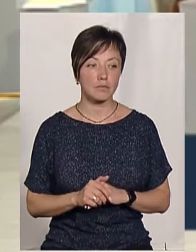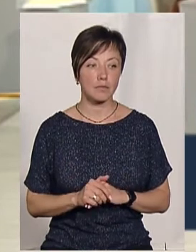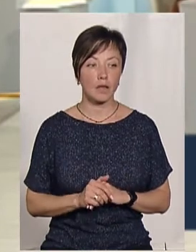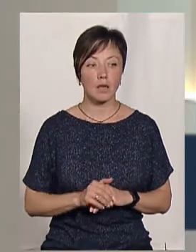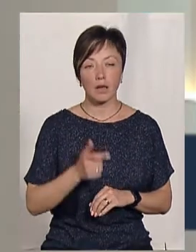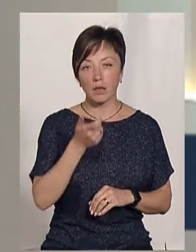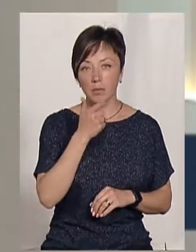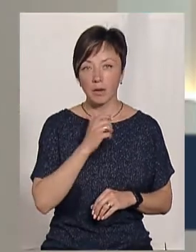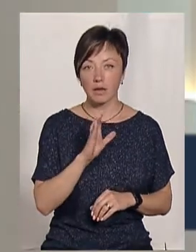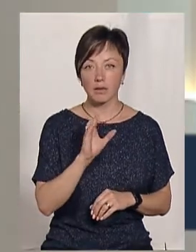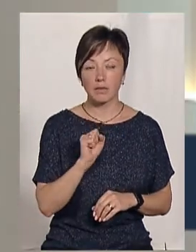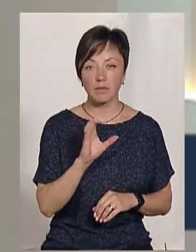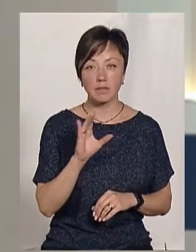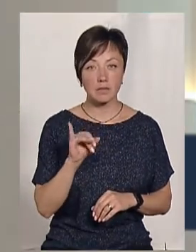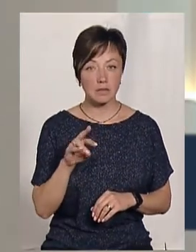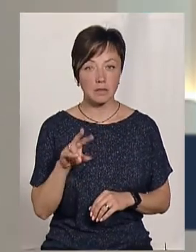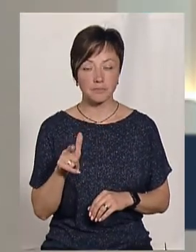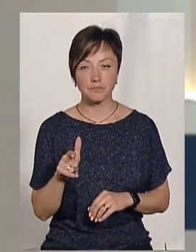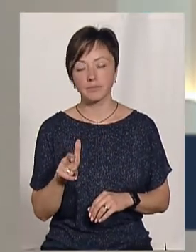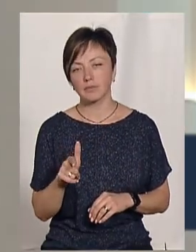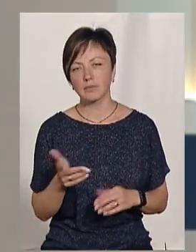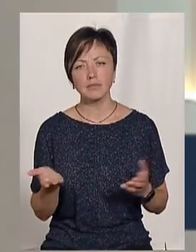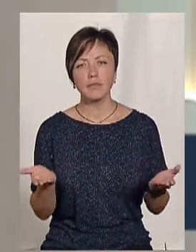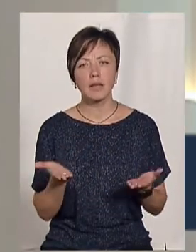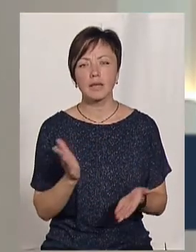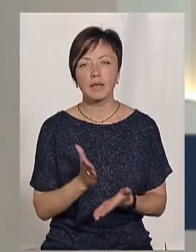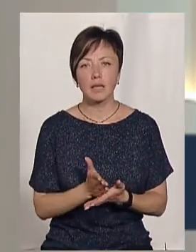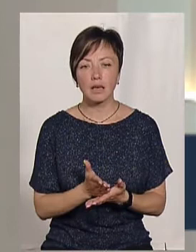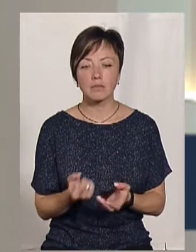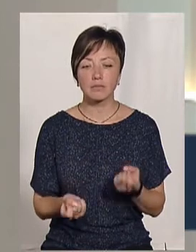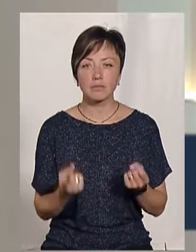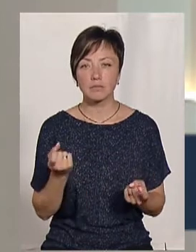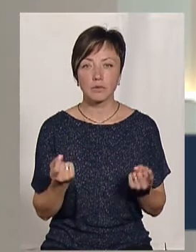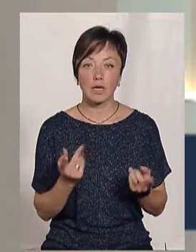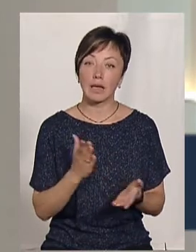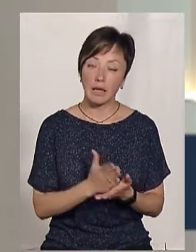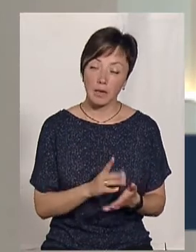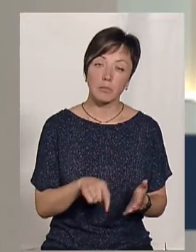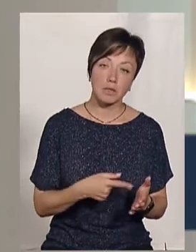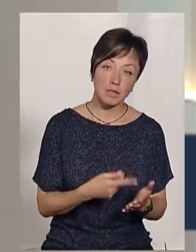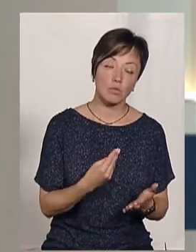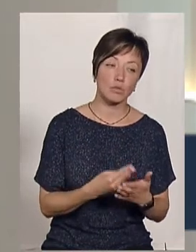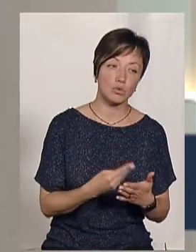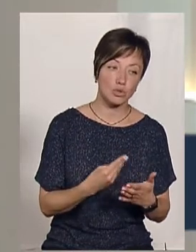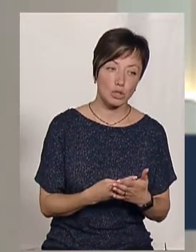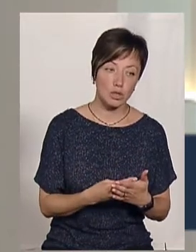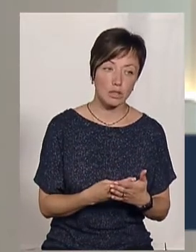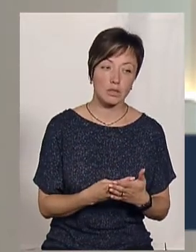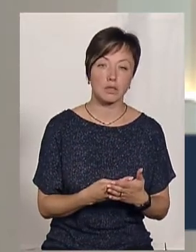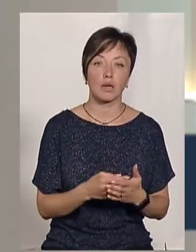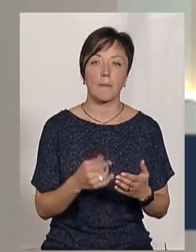Пане Василю, які є джерела? Є міський бюджет, про який ми поговорили,